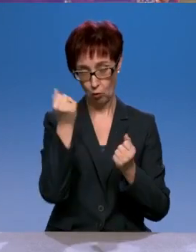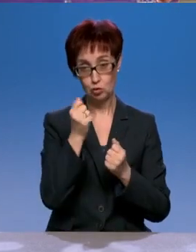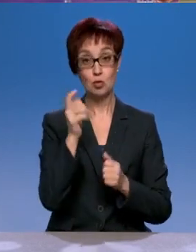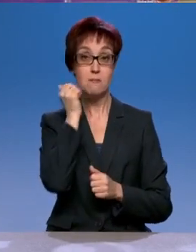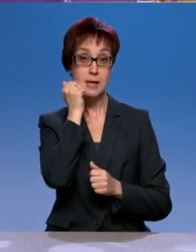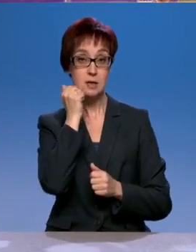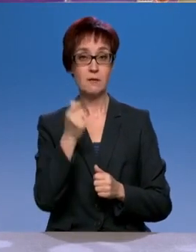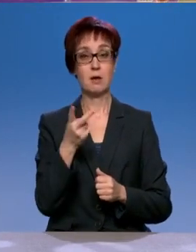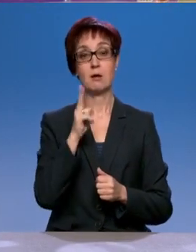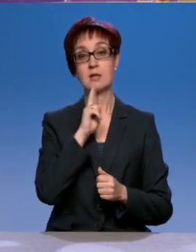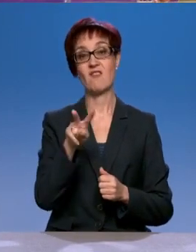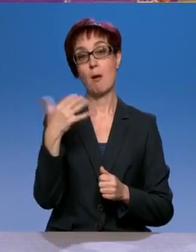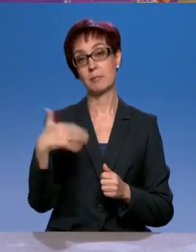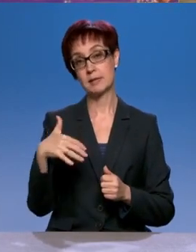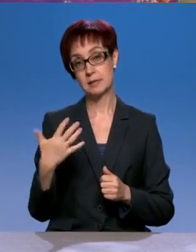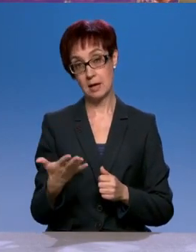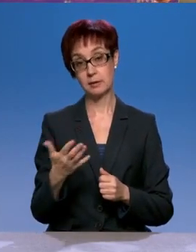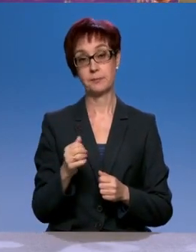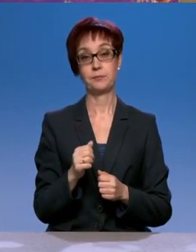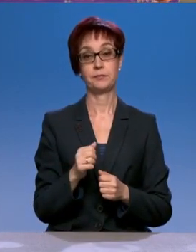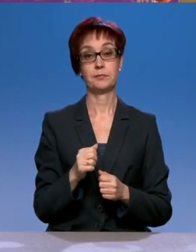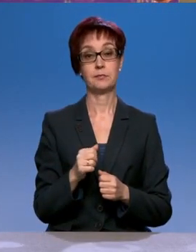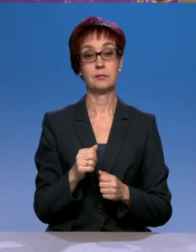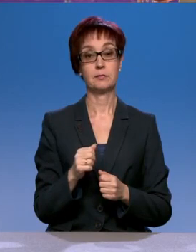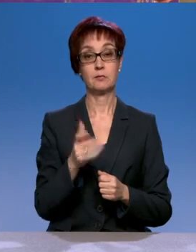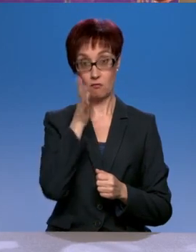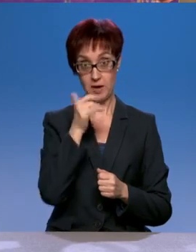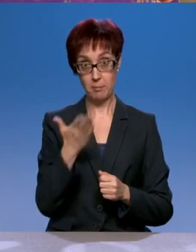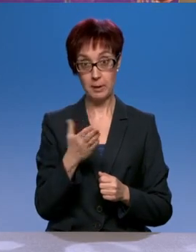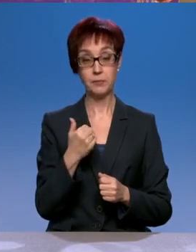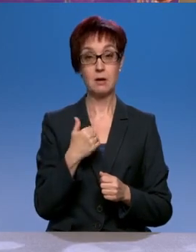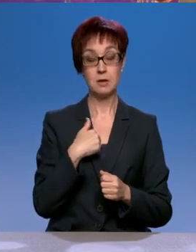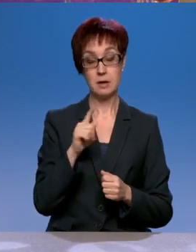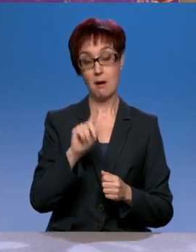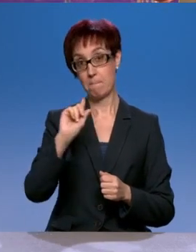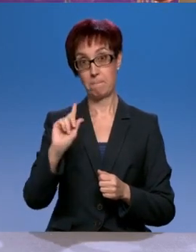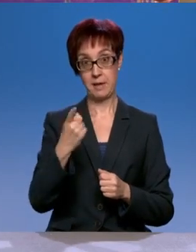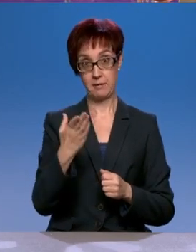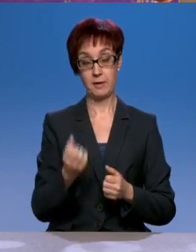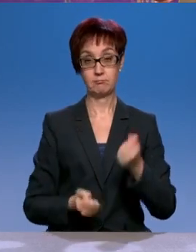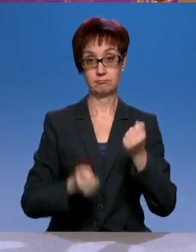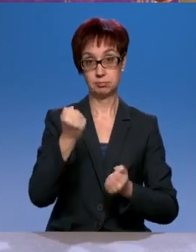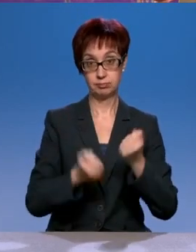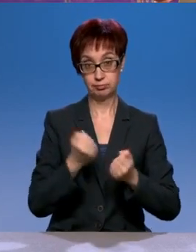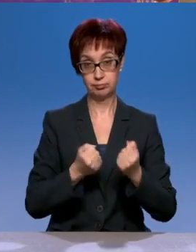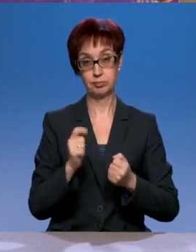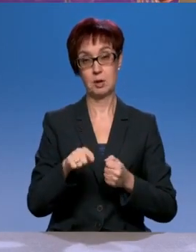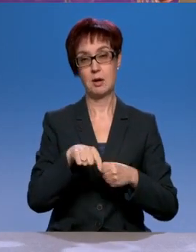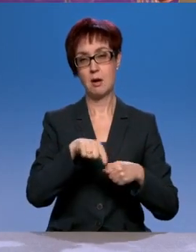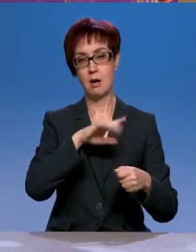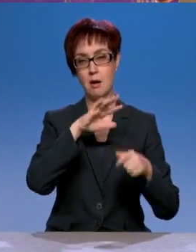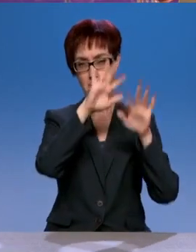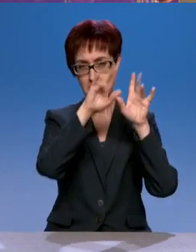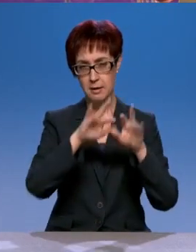,30 было. Ну, значит, там 4,20. Вот. И я шел первым, начинается метель, а там еще была двухполосная дорога. И я фактически